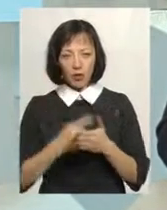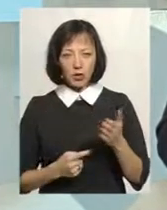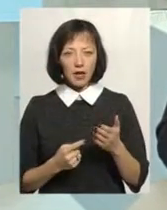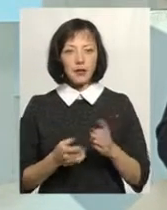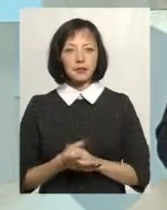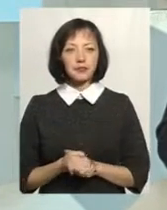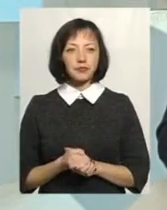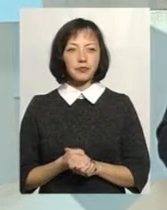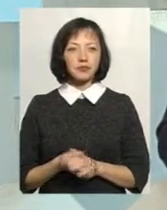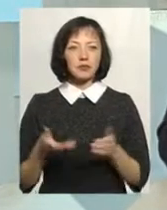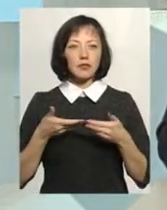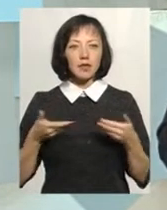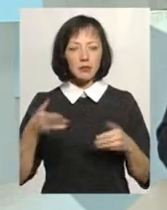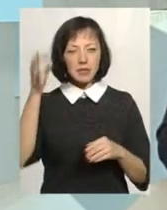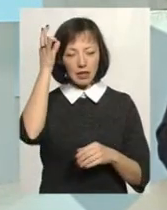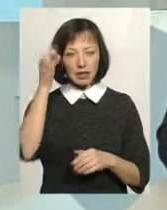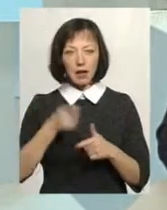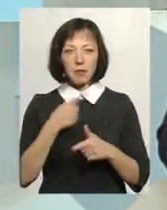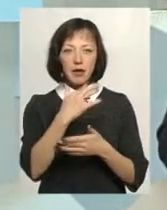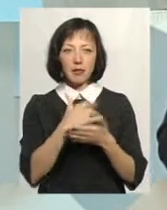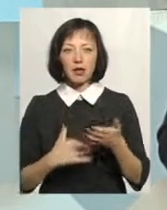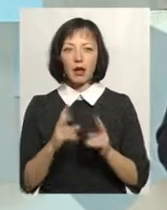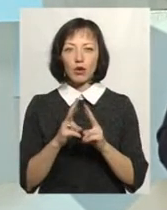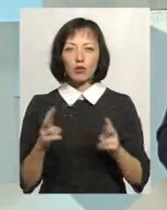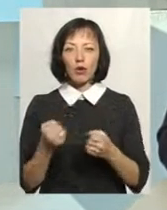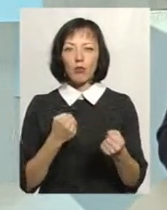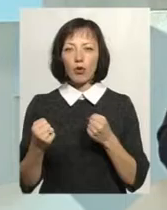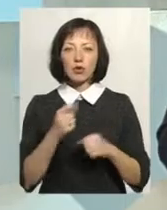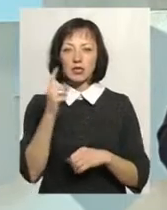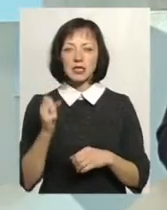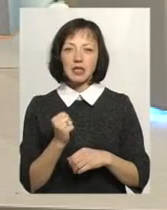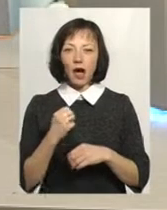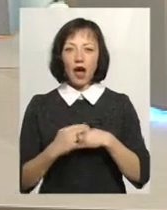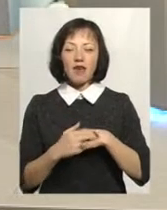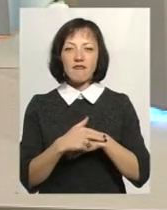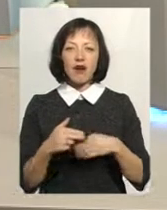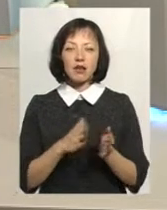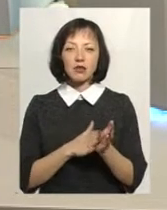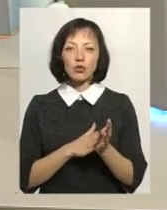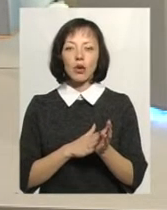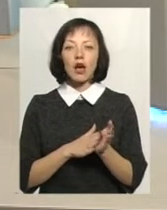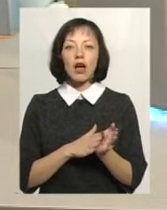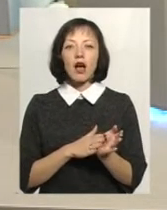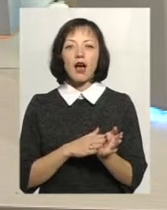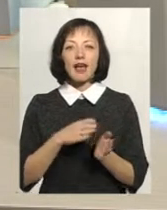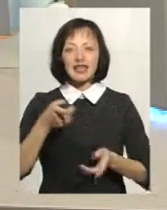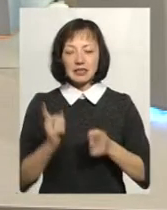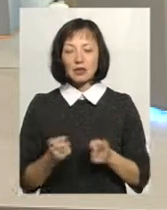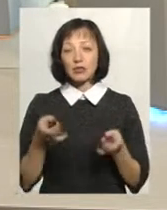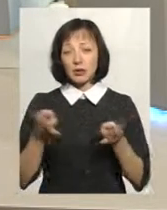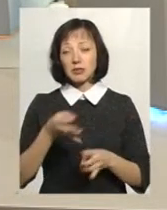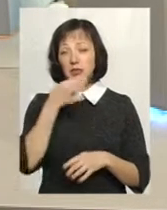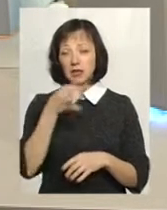ми згадаємо імена тих, хто боровся за Євангельську істину. Потрібно сказати, що